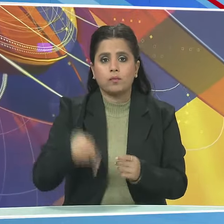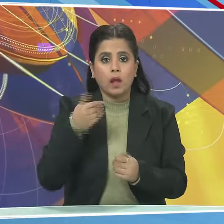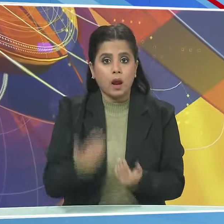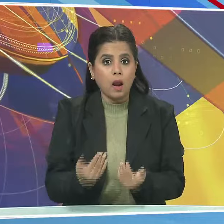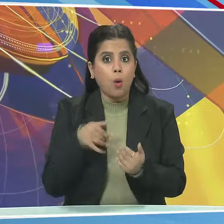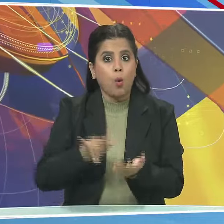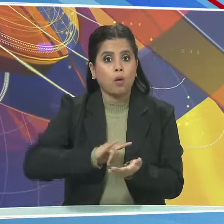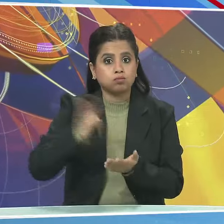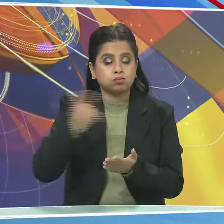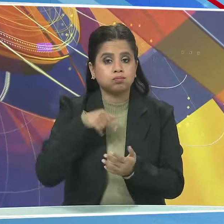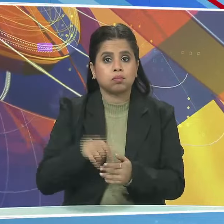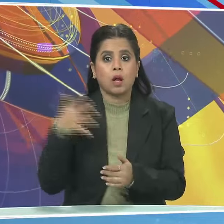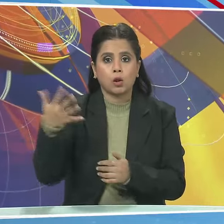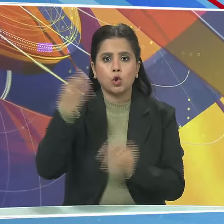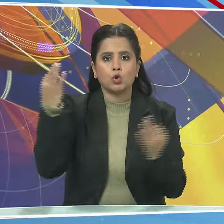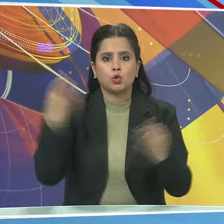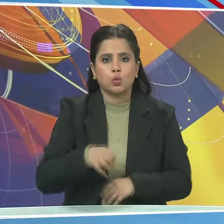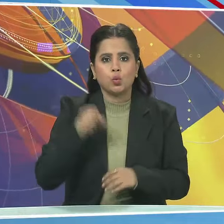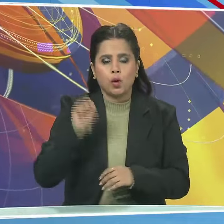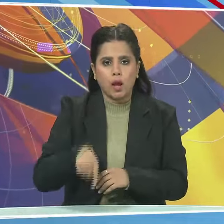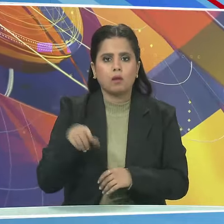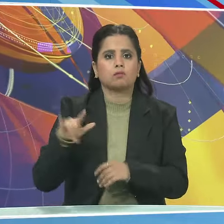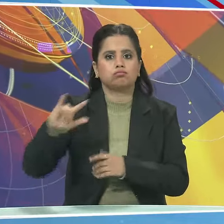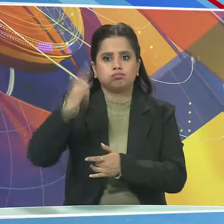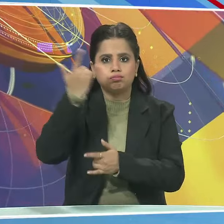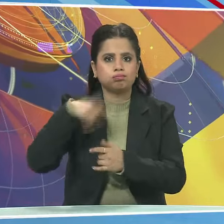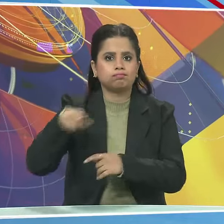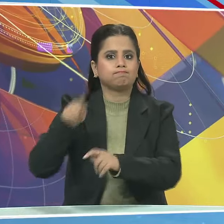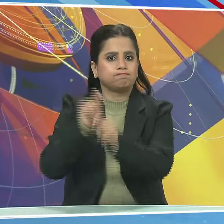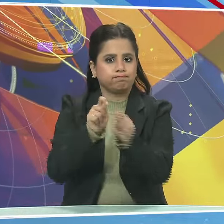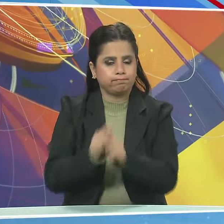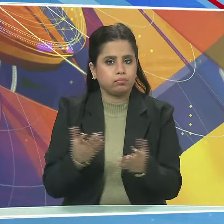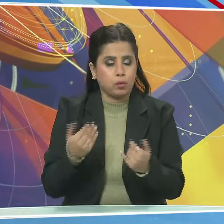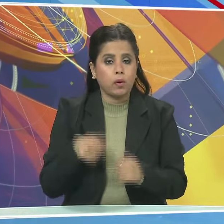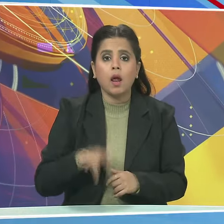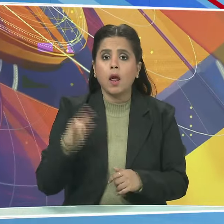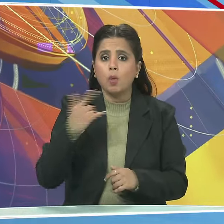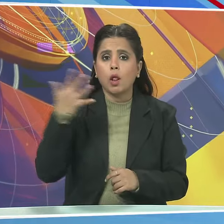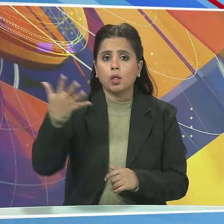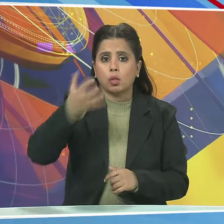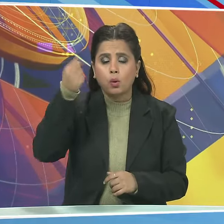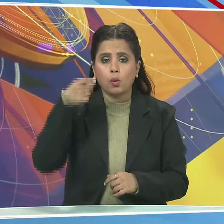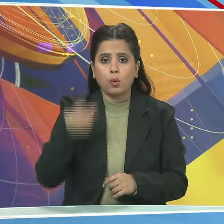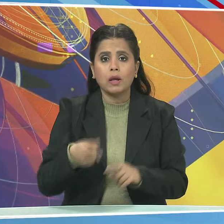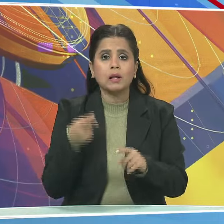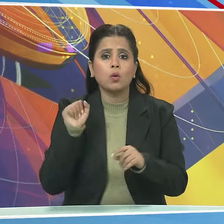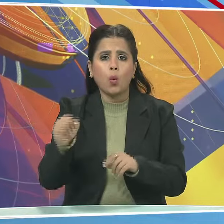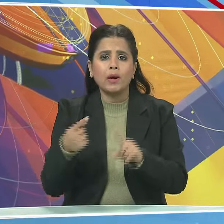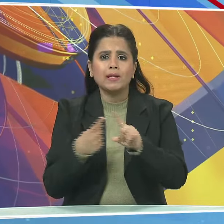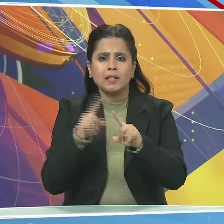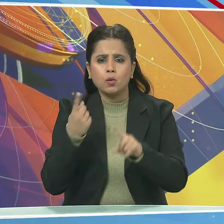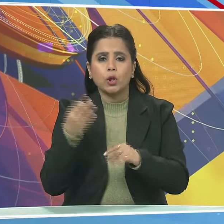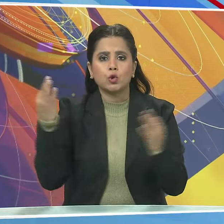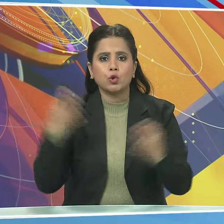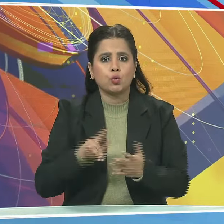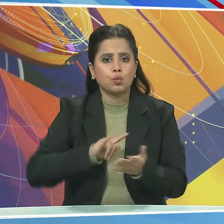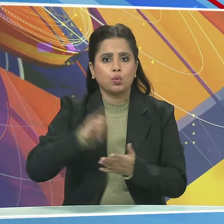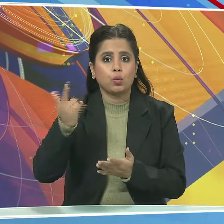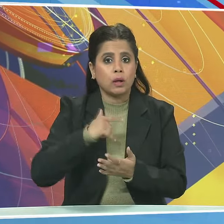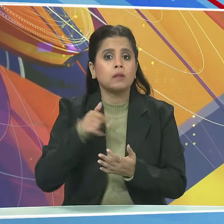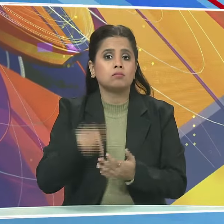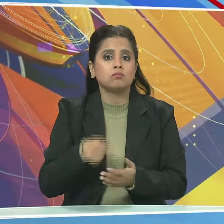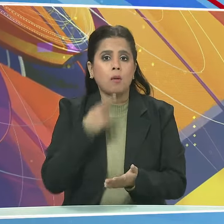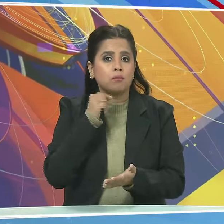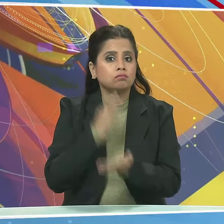एरपोर्ट अथारिटी नया टर्मिनल बना सकेगा एरपोर्ट अथारिटी को इस टर्मिनल से नई फ्लाइट की इजासत भी